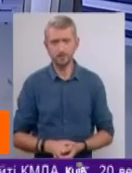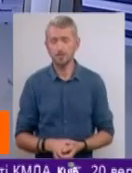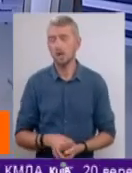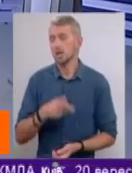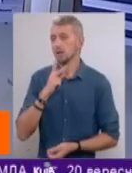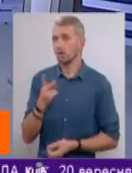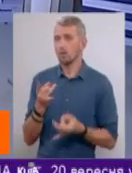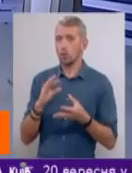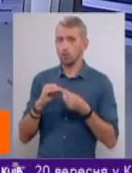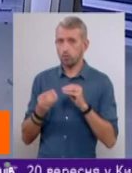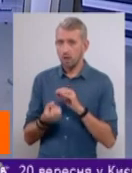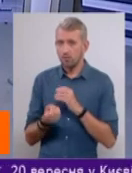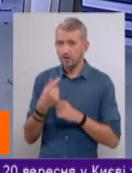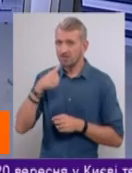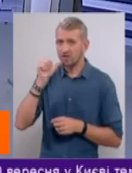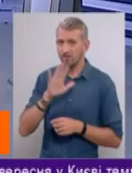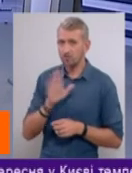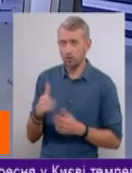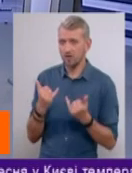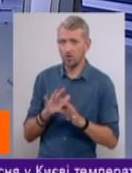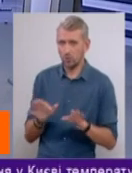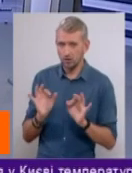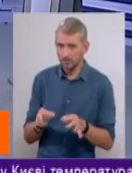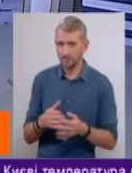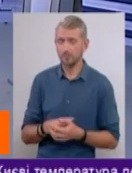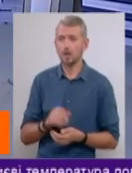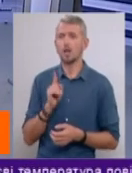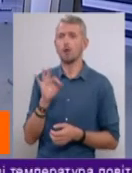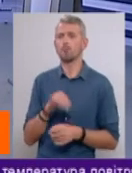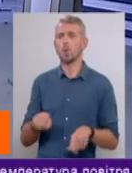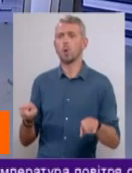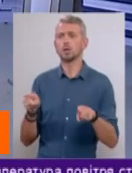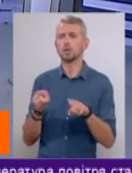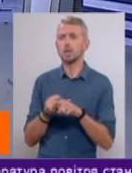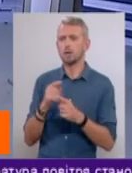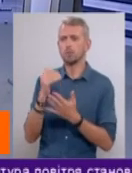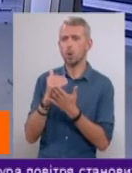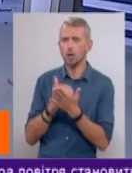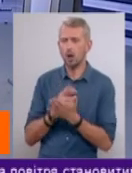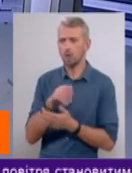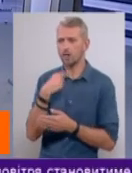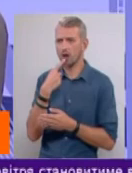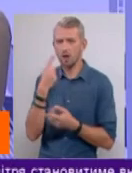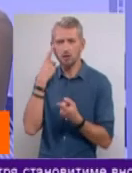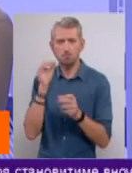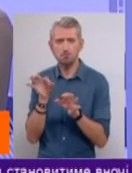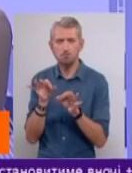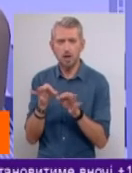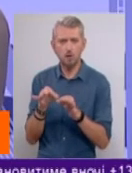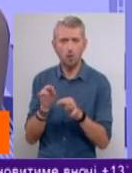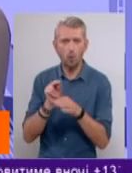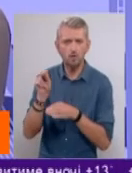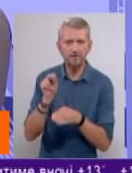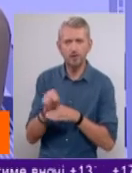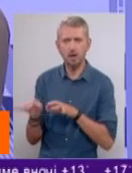Ну дивіться, просто проблема ж виникла не вчора і не сьогодні, так? Але про такі програми, як ви кажете, медіаосвіта, акції